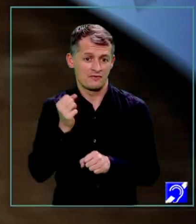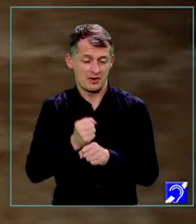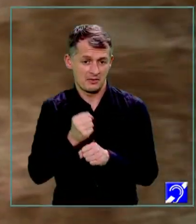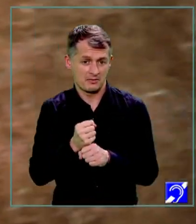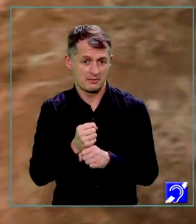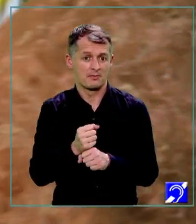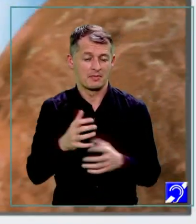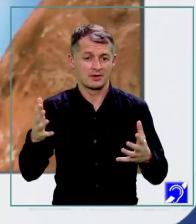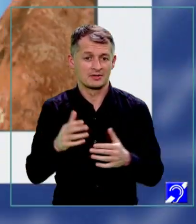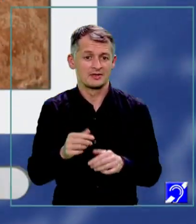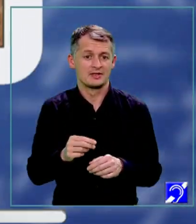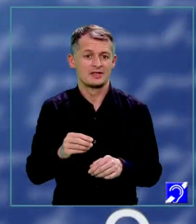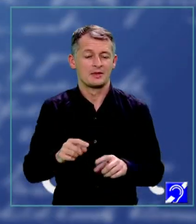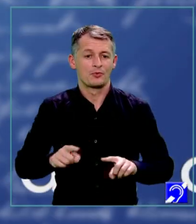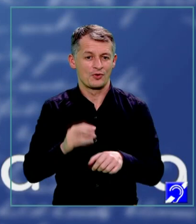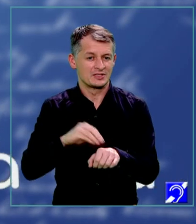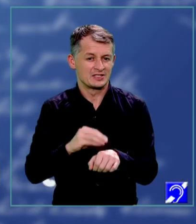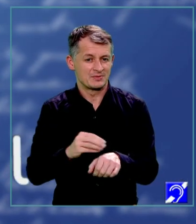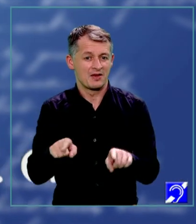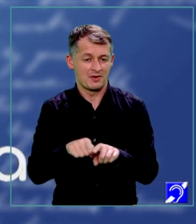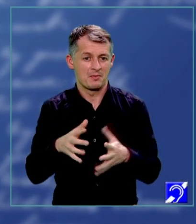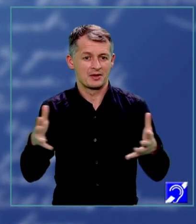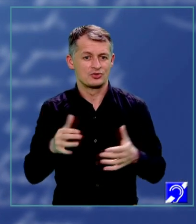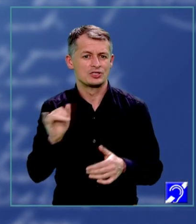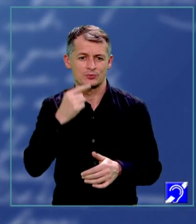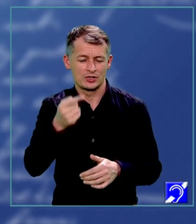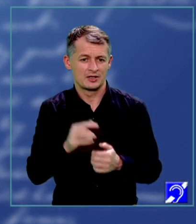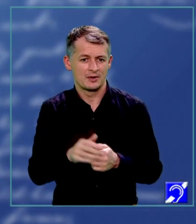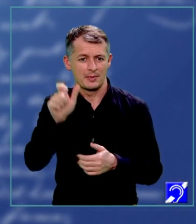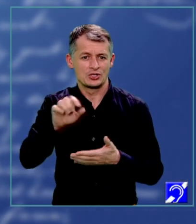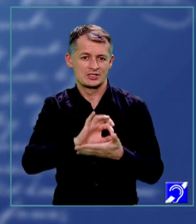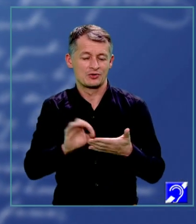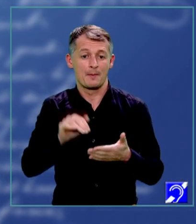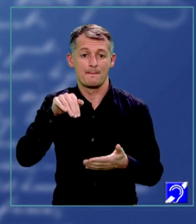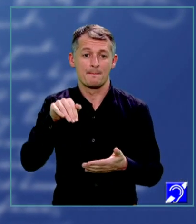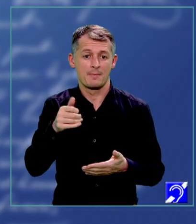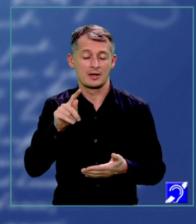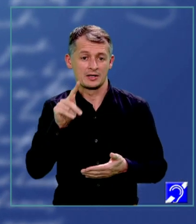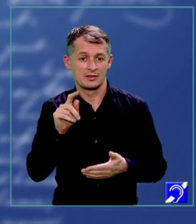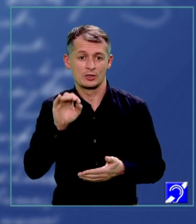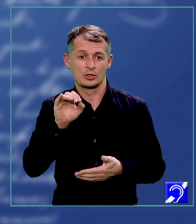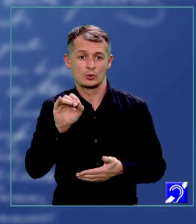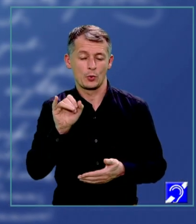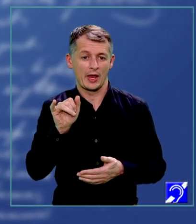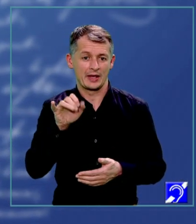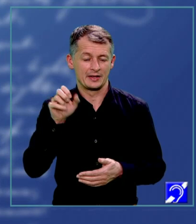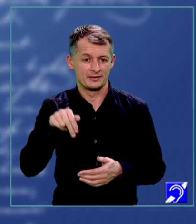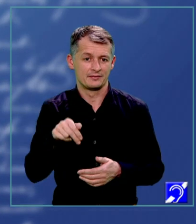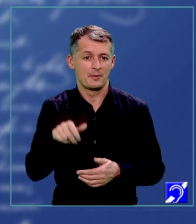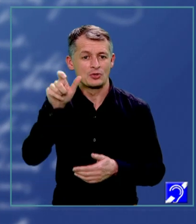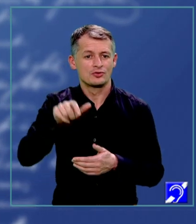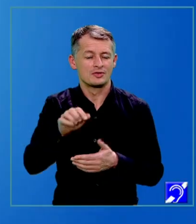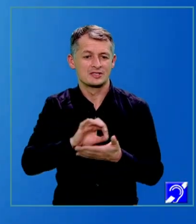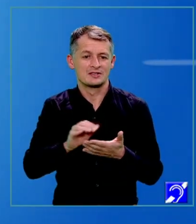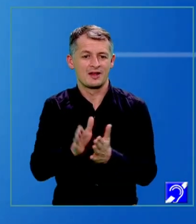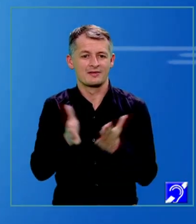simți că și tu poți deveni mare. Știți cine spune asta? Scriitorul Mark Twain, autorul murtă ori cărți de aventuri pe care sunt